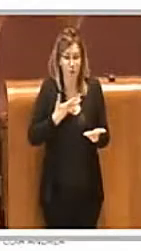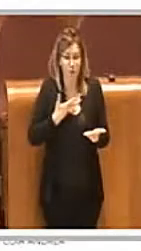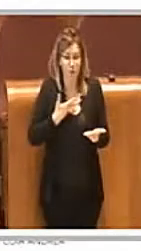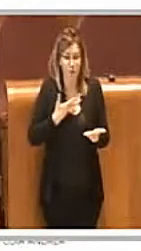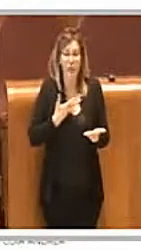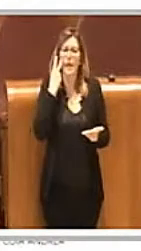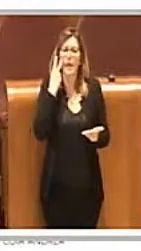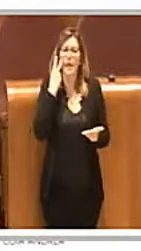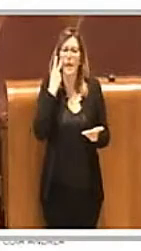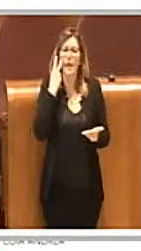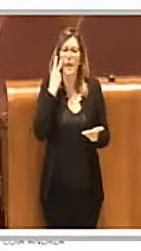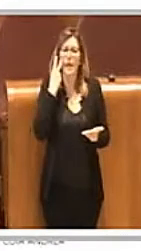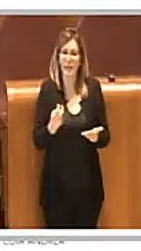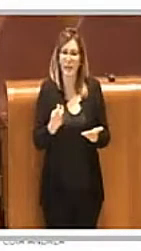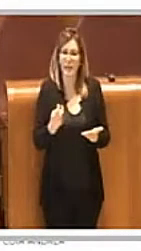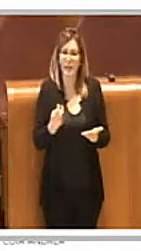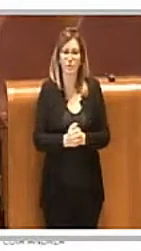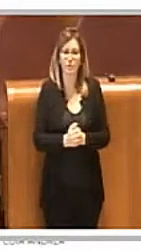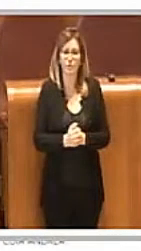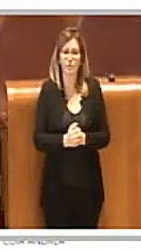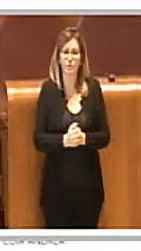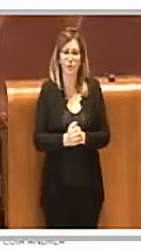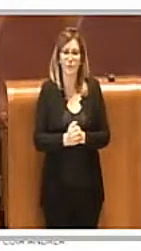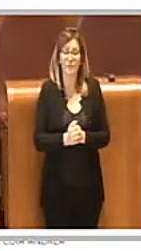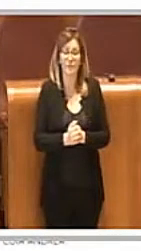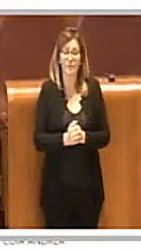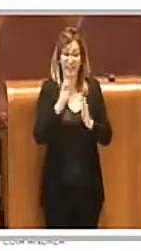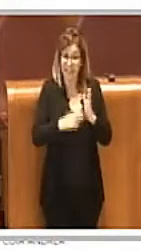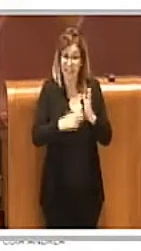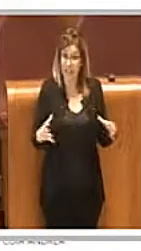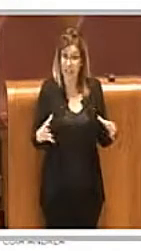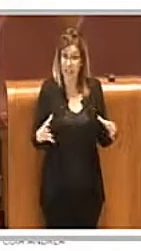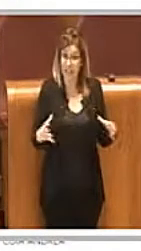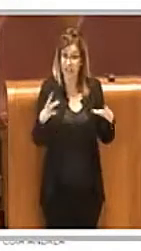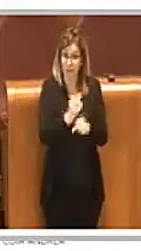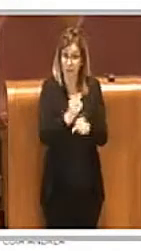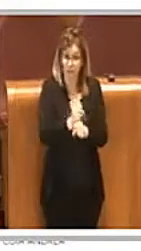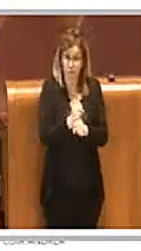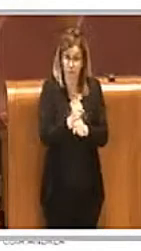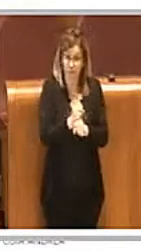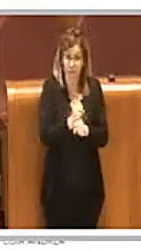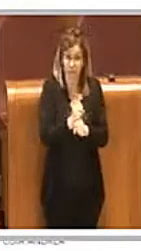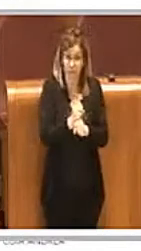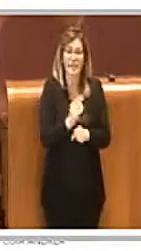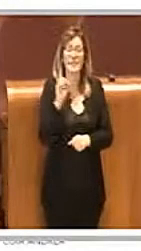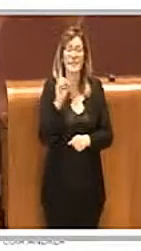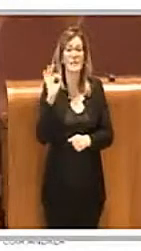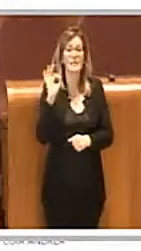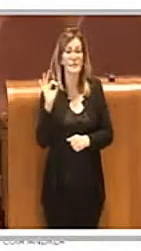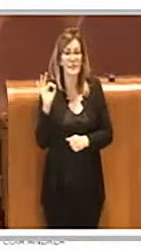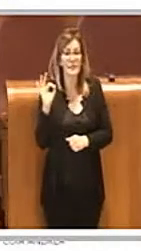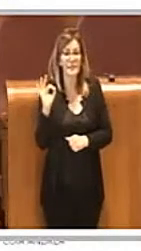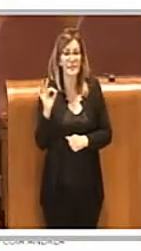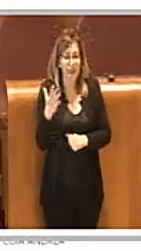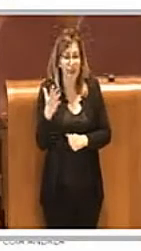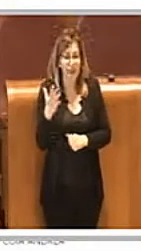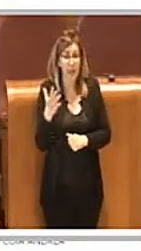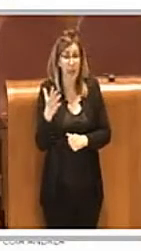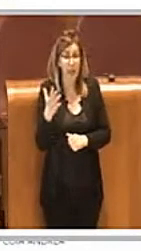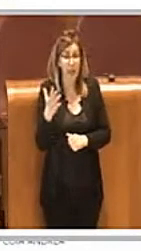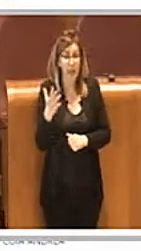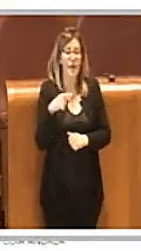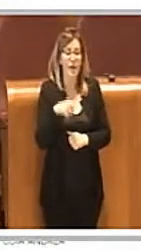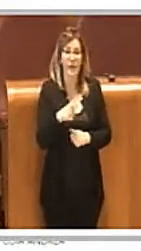previsto che l'oggetto della tassa dei rifiuti nel caso di specie in cui il tributo